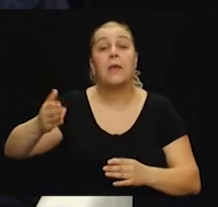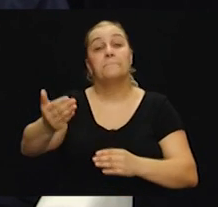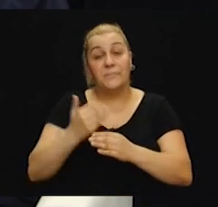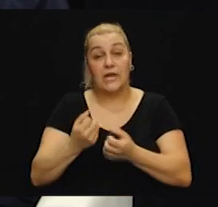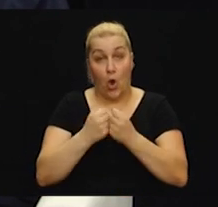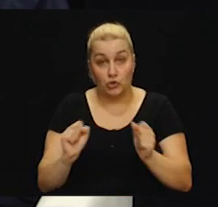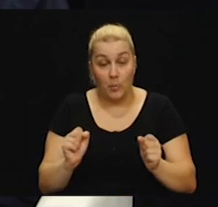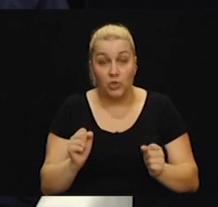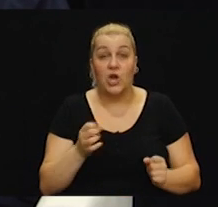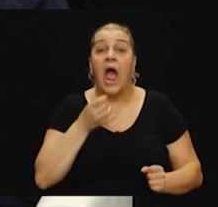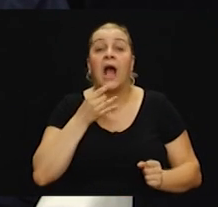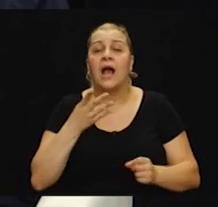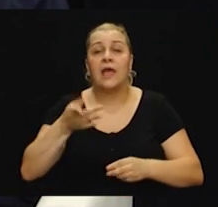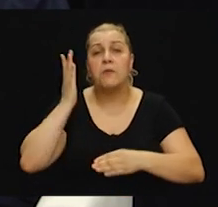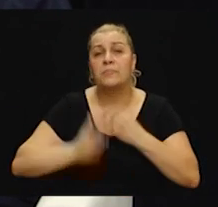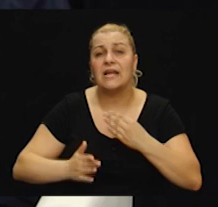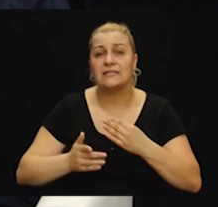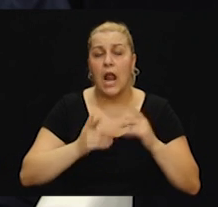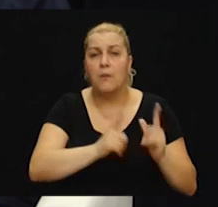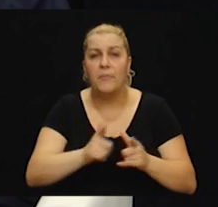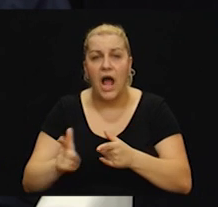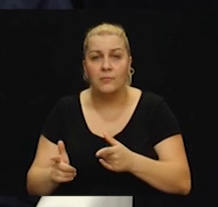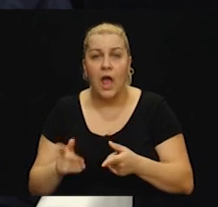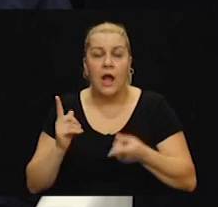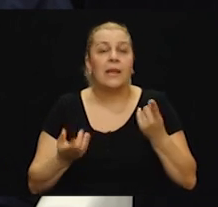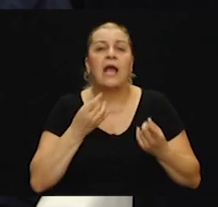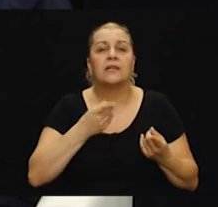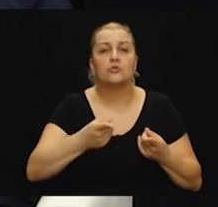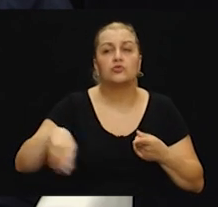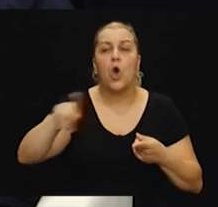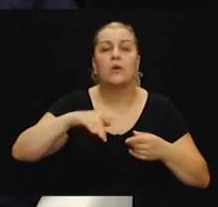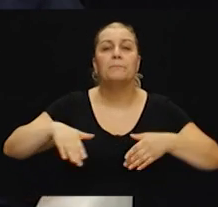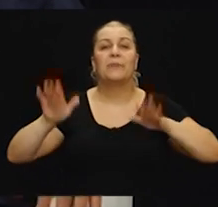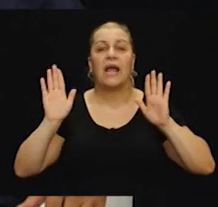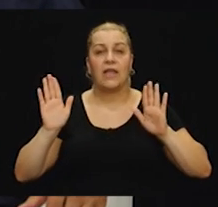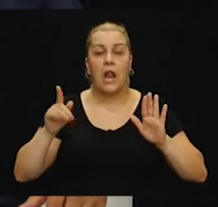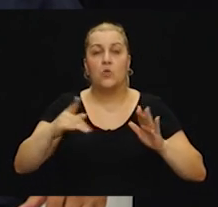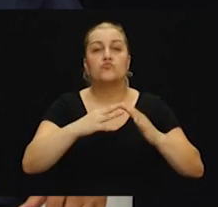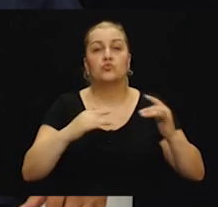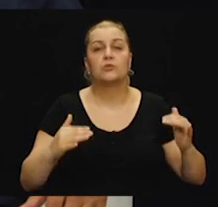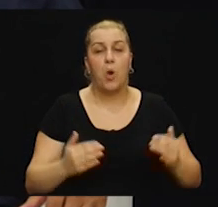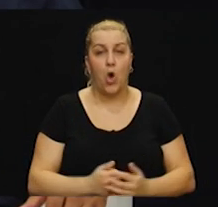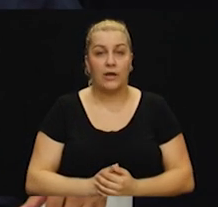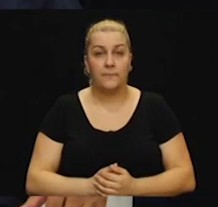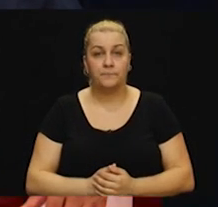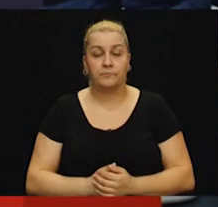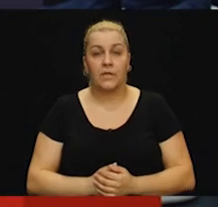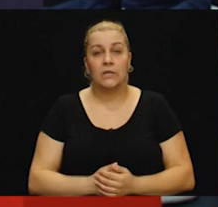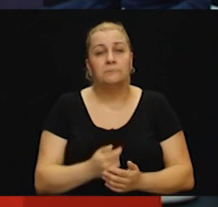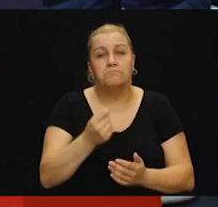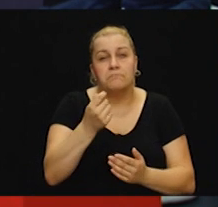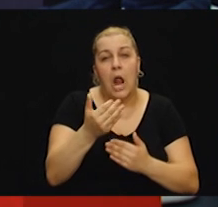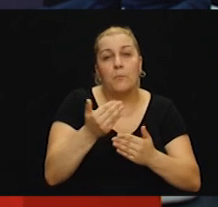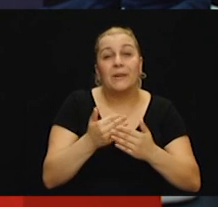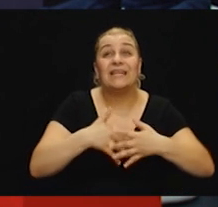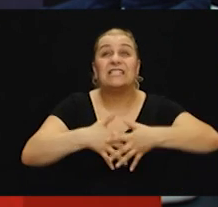kad je predstavila paljba sa južnom, kada su oni potpisali ili kada su se predali dolje uz more u toj luci samo kod vas? Neposredno